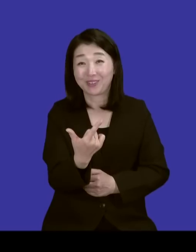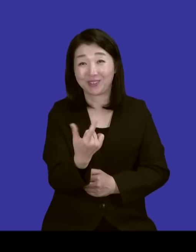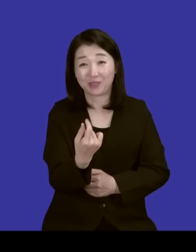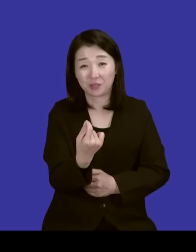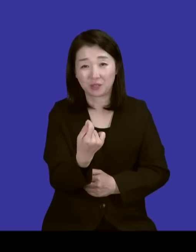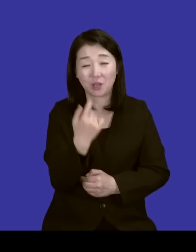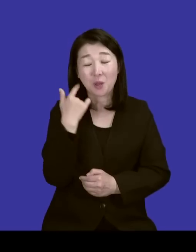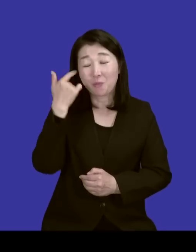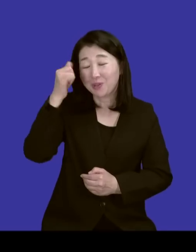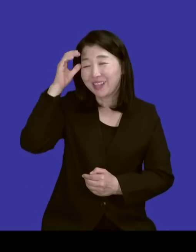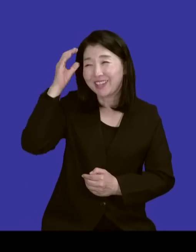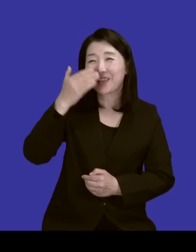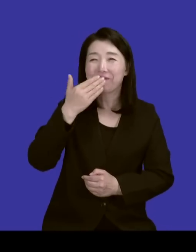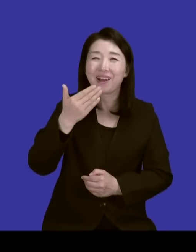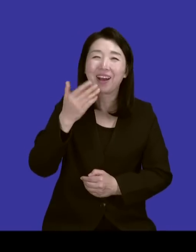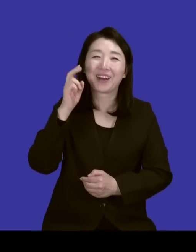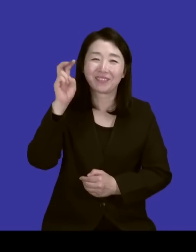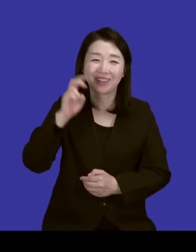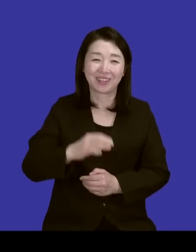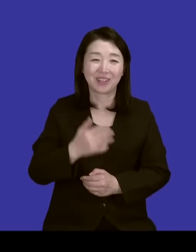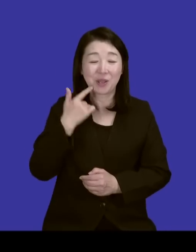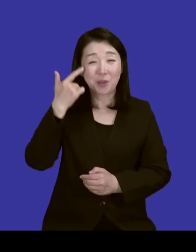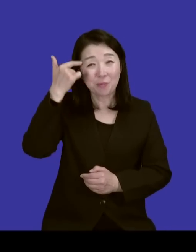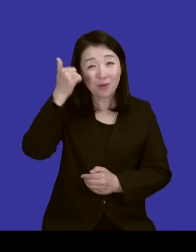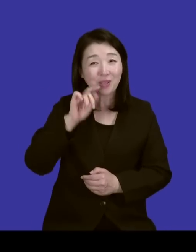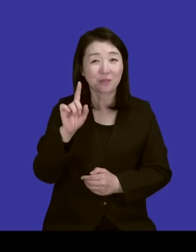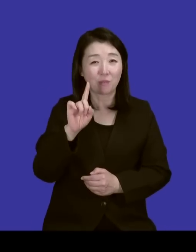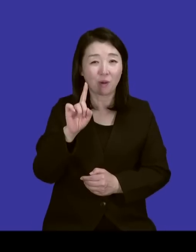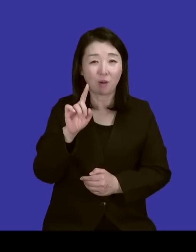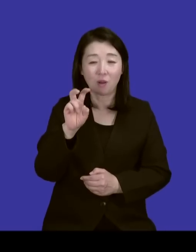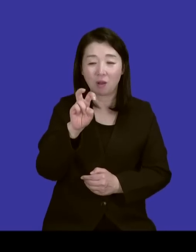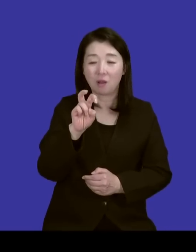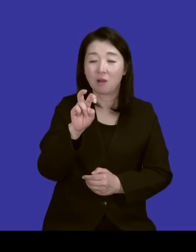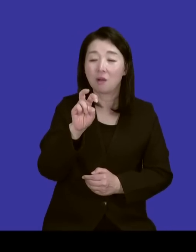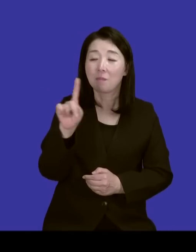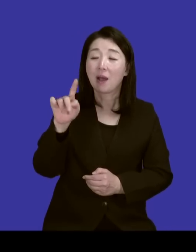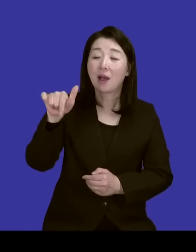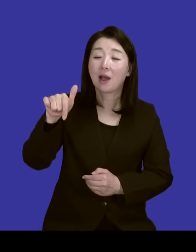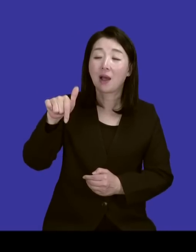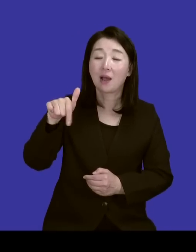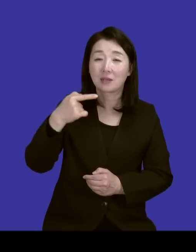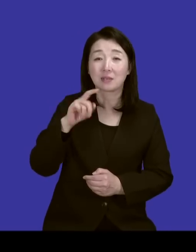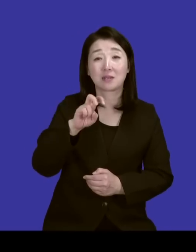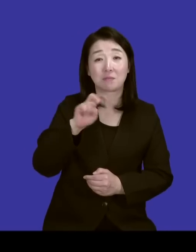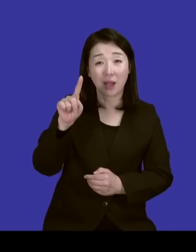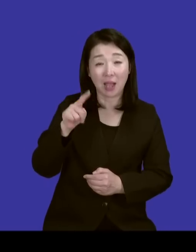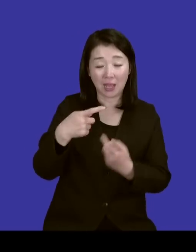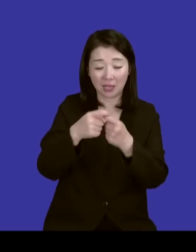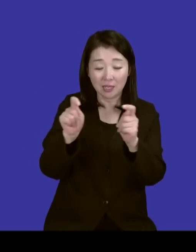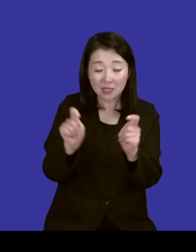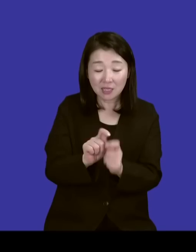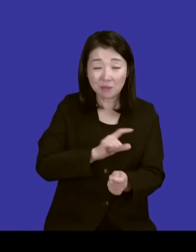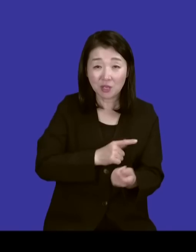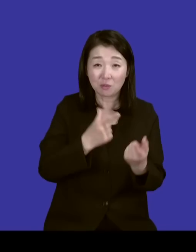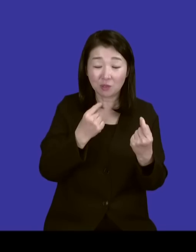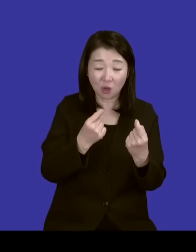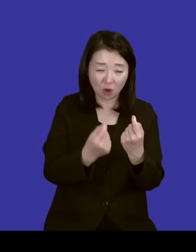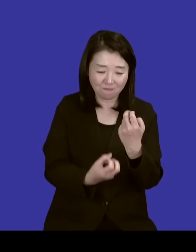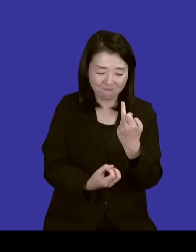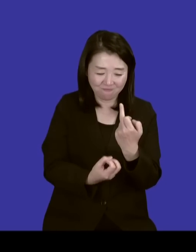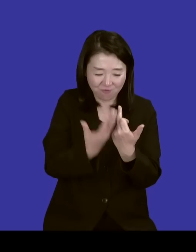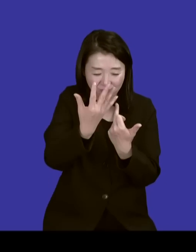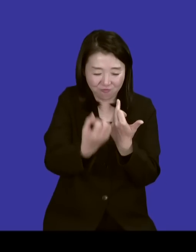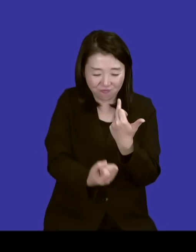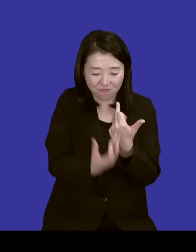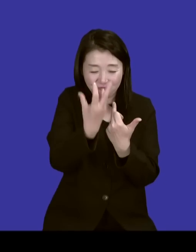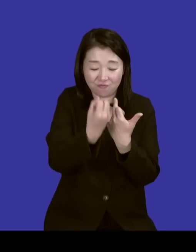목사님께 기대할 수 있지 않겠어요? 목사님 어떻게 보면 마그마라는 팀 이름처럼 마그마와 같이 용암처럼 뜨거운 분노를